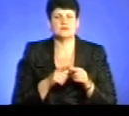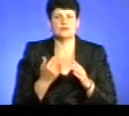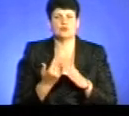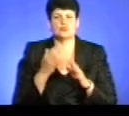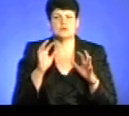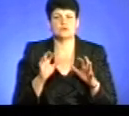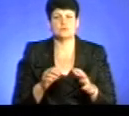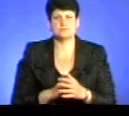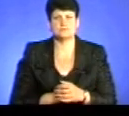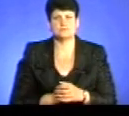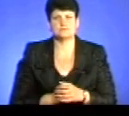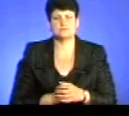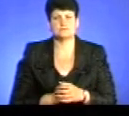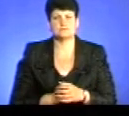закону?